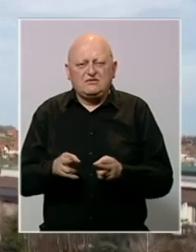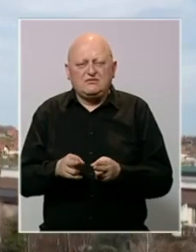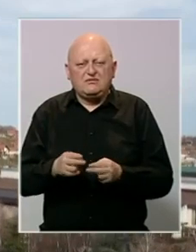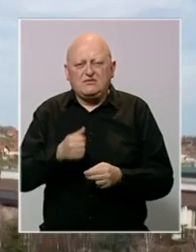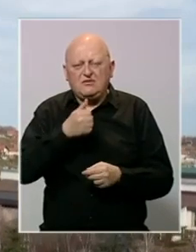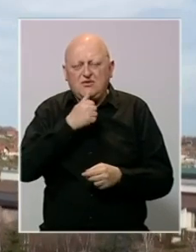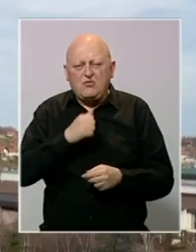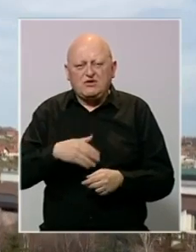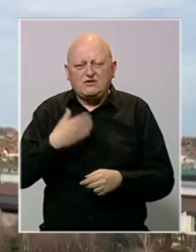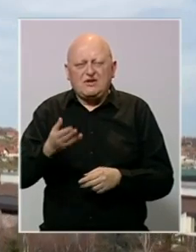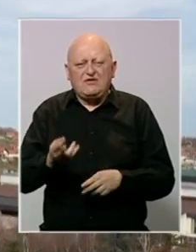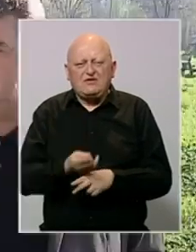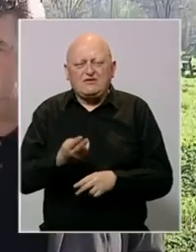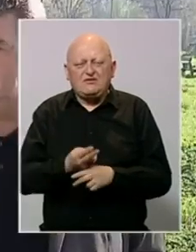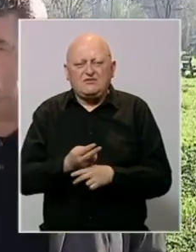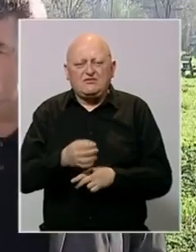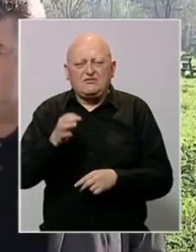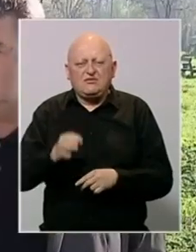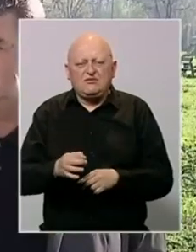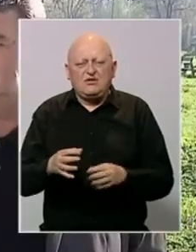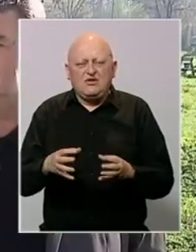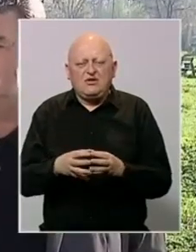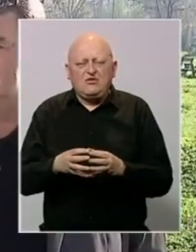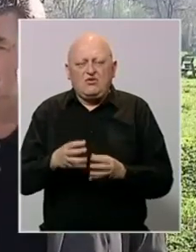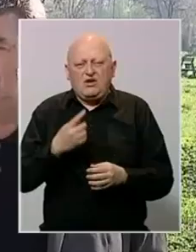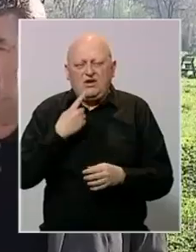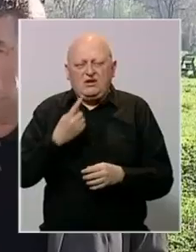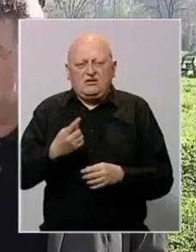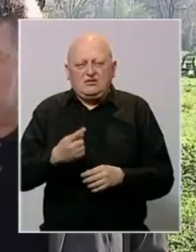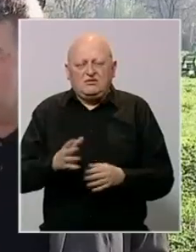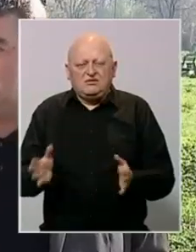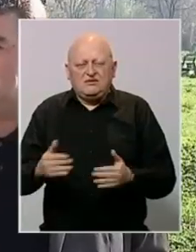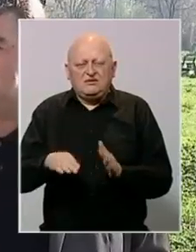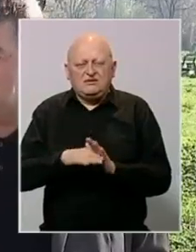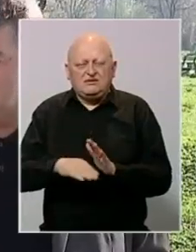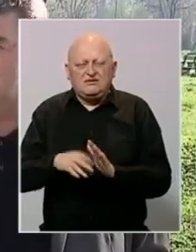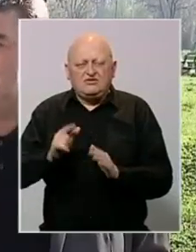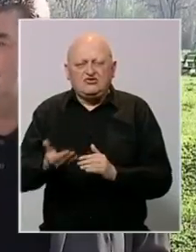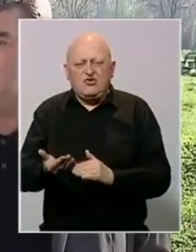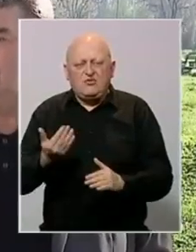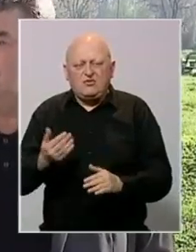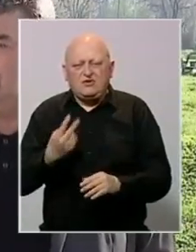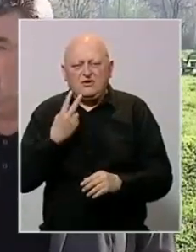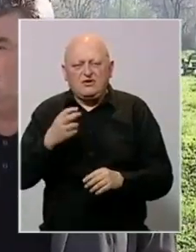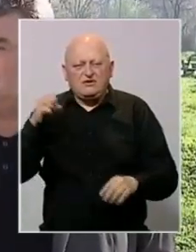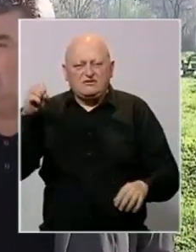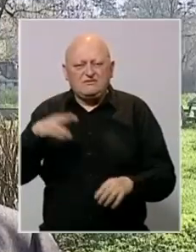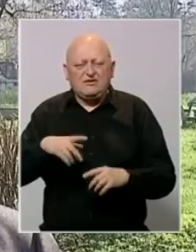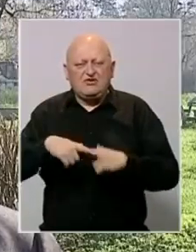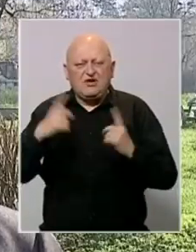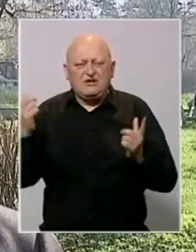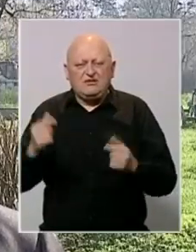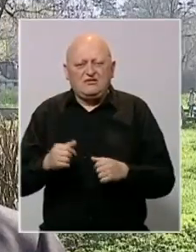porezna davanja državi. I iz kantonalne grupacije upozoravaju da sed zakona mora što prije ugledati svjetlo dana.